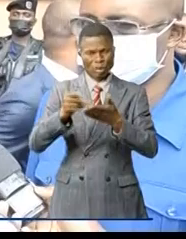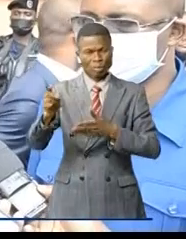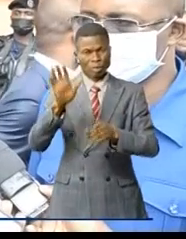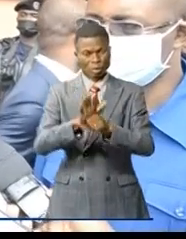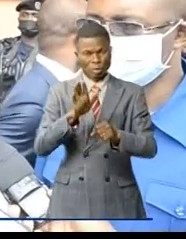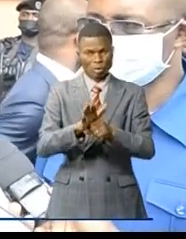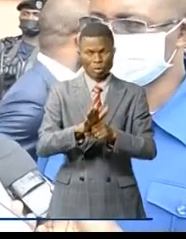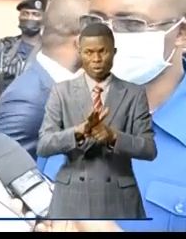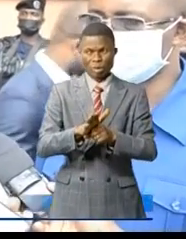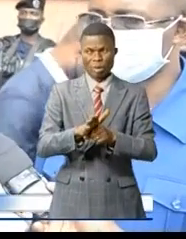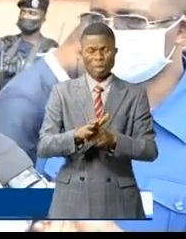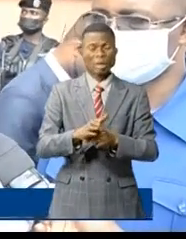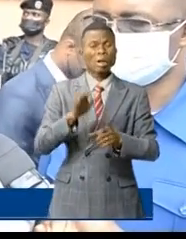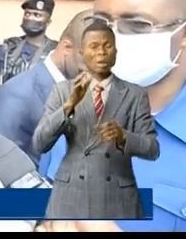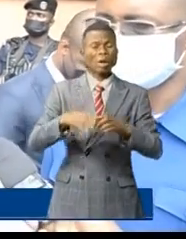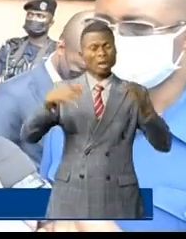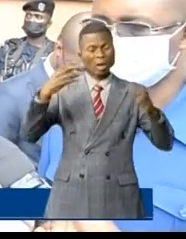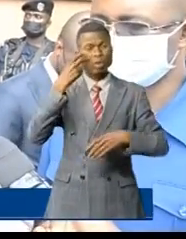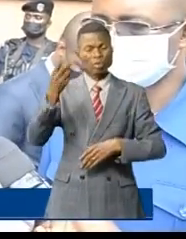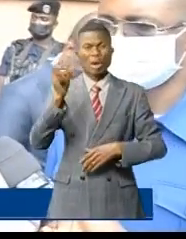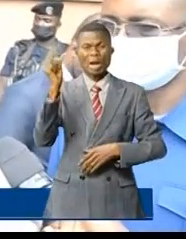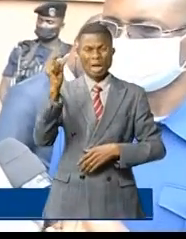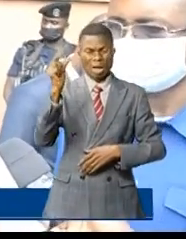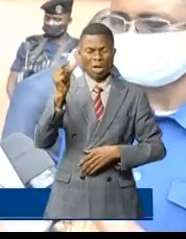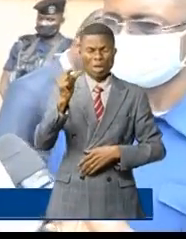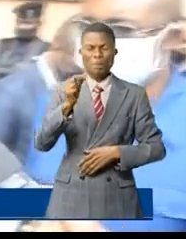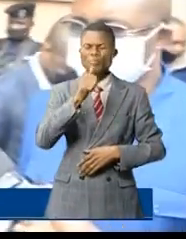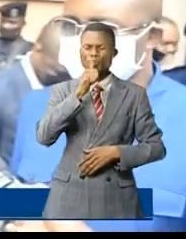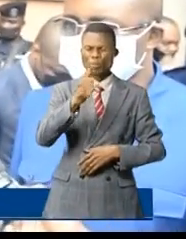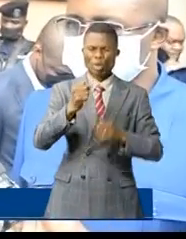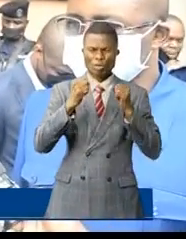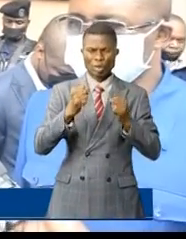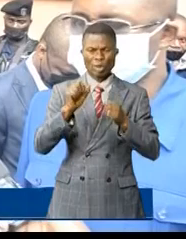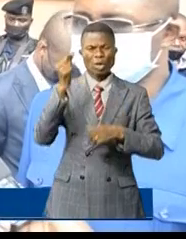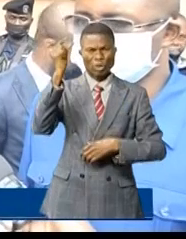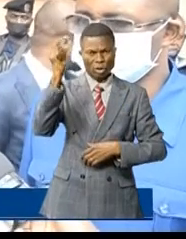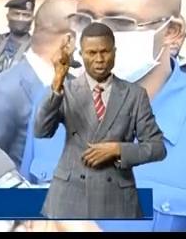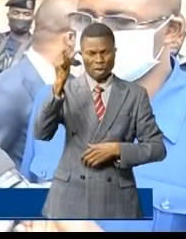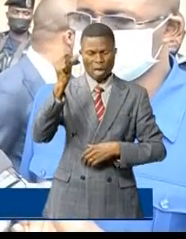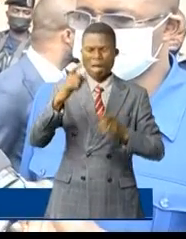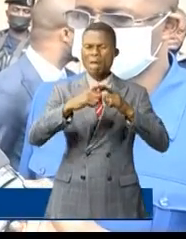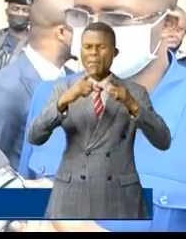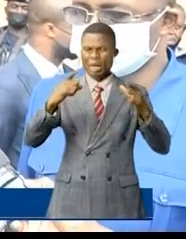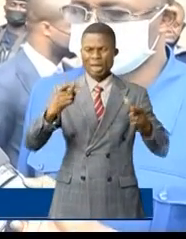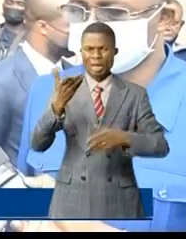quantité énorme que j'ai vu là-bas, j'ai vu des pierres précieuses, des diamants de joaillerie.